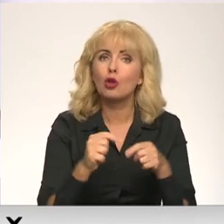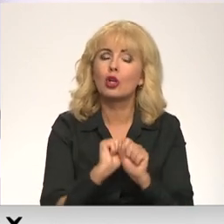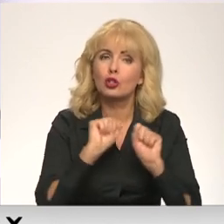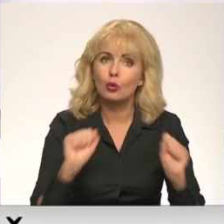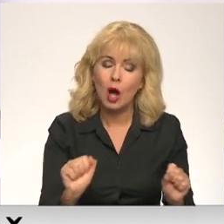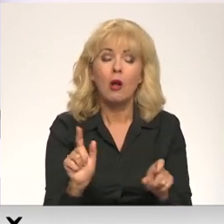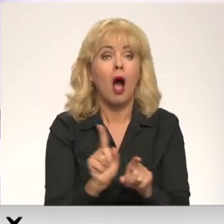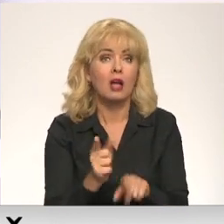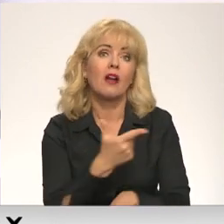skaitā arī vakcinācijas process.